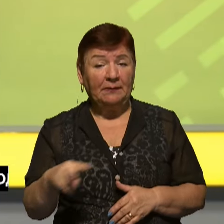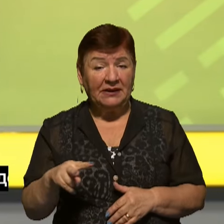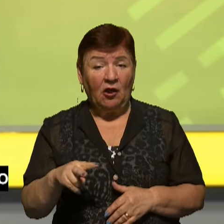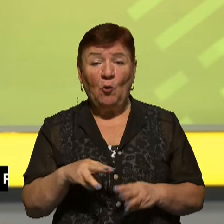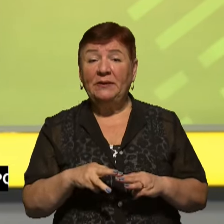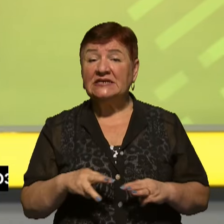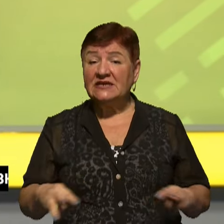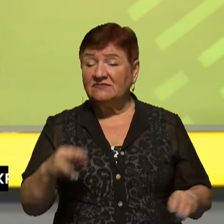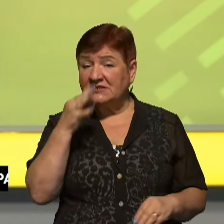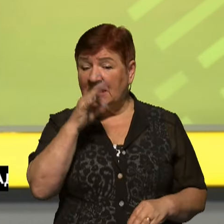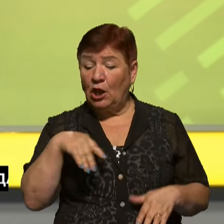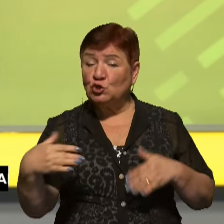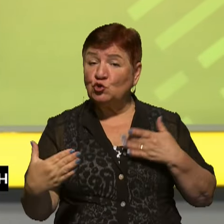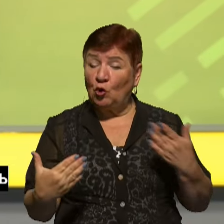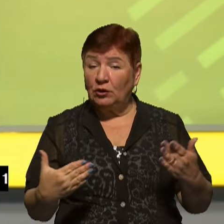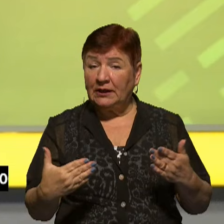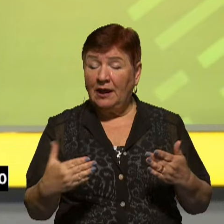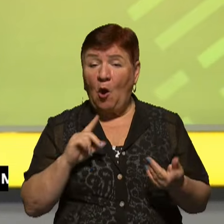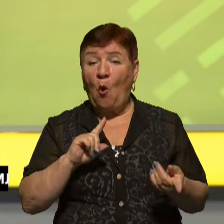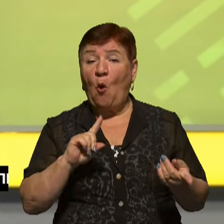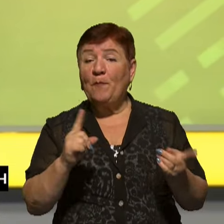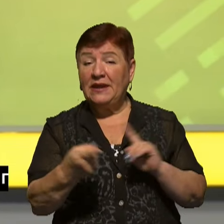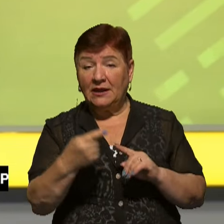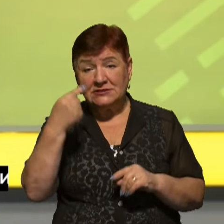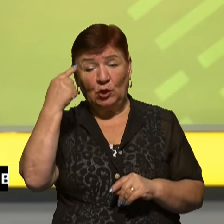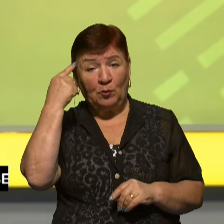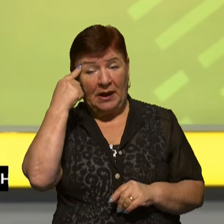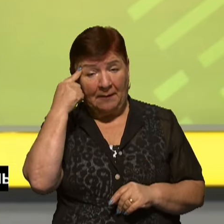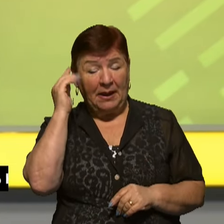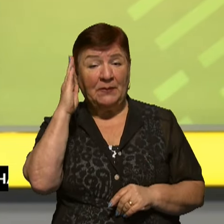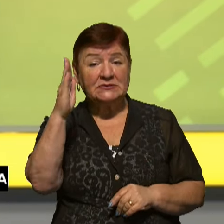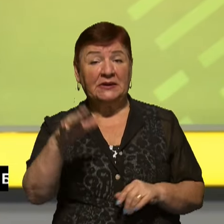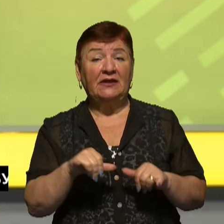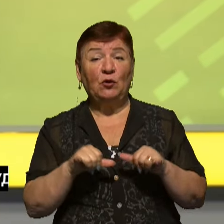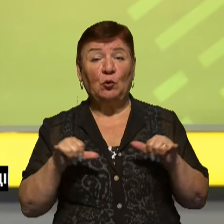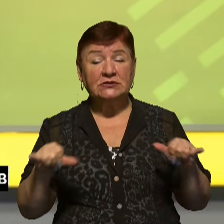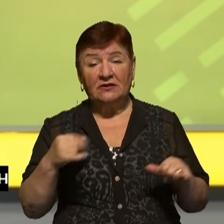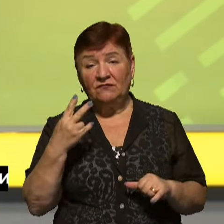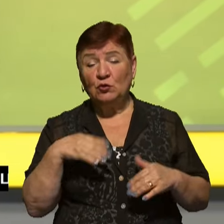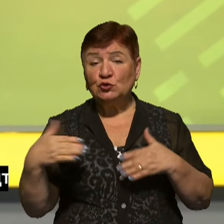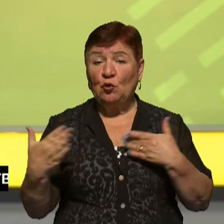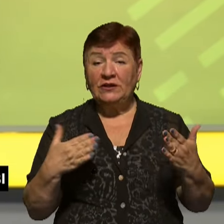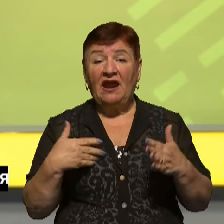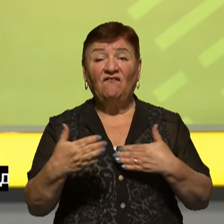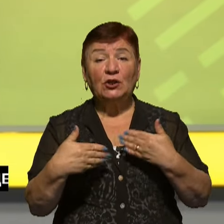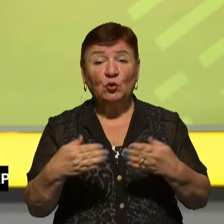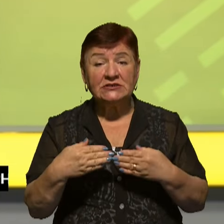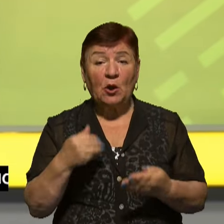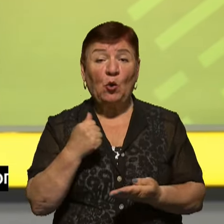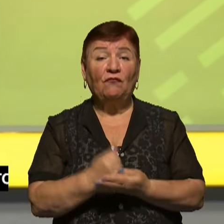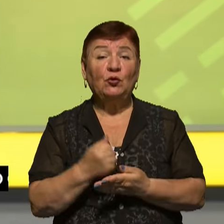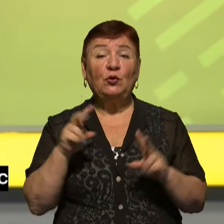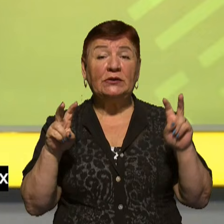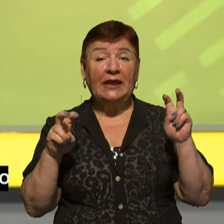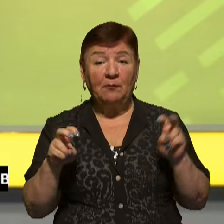зазначили, що сторони обміняються думками щодо актуального стану та перспектив розвитку двосторонніх відносин. А головною темою